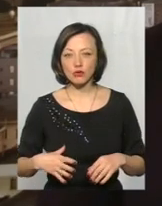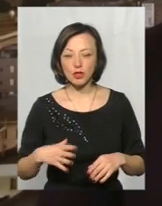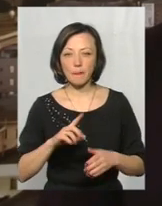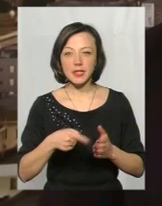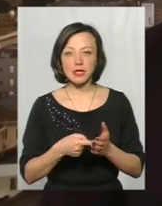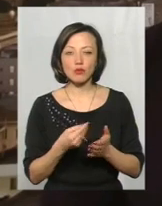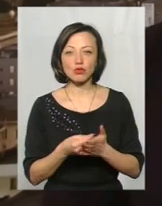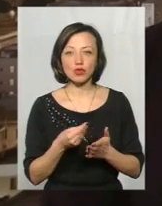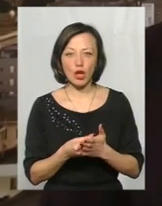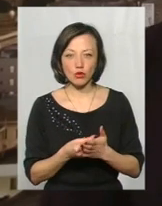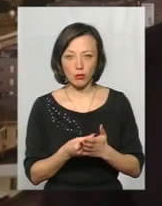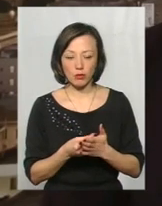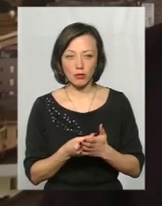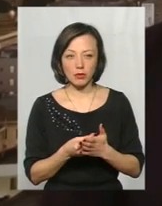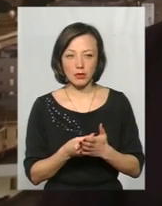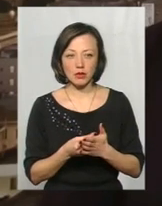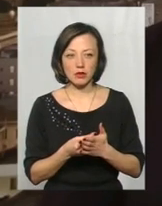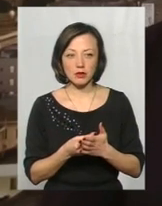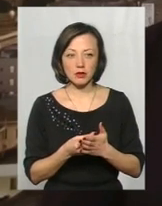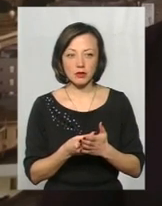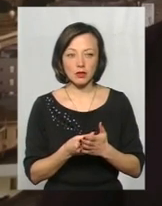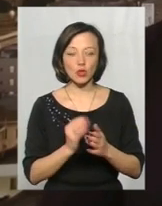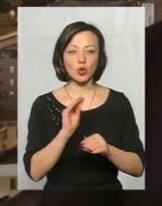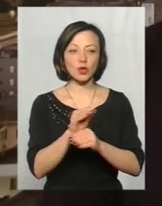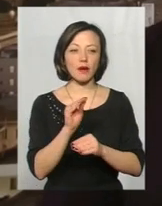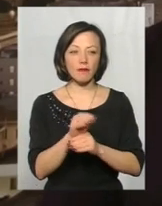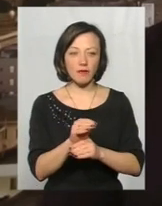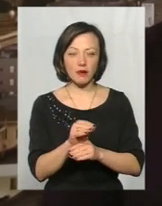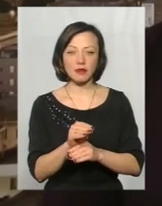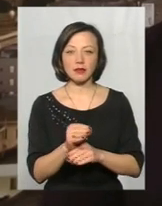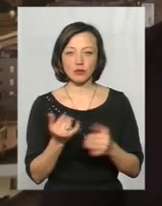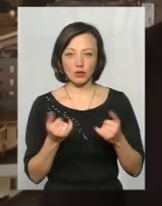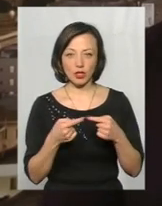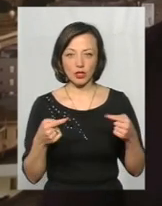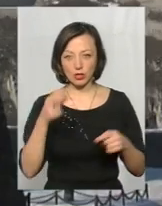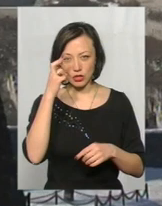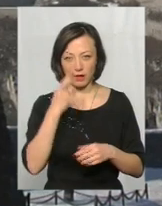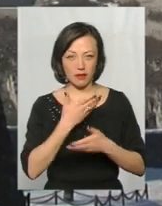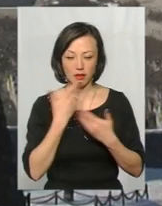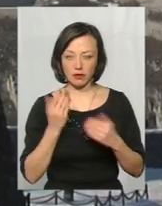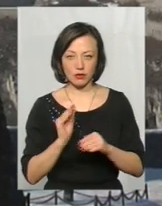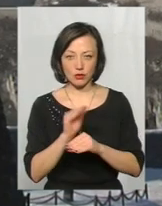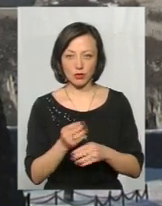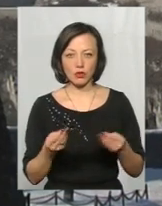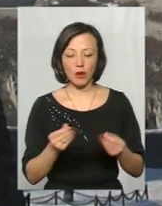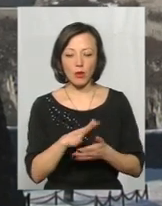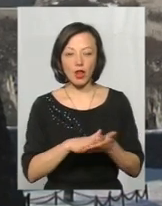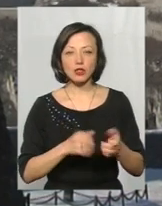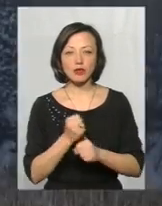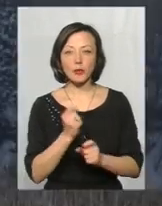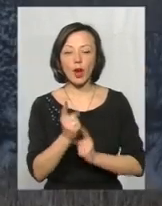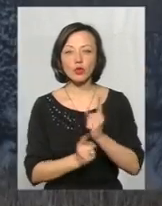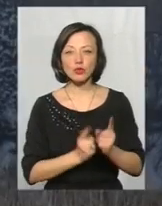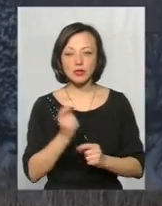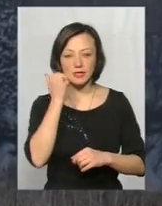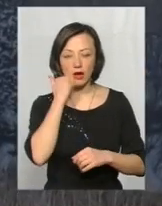бюджетом дотувати ті речі, які не датує на сьогоднішній день держава, на жаль. Подальші роботи з реконструкцією муру